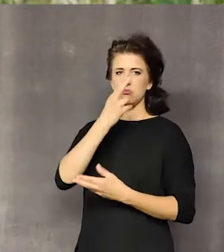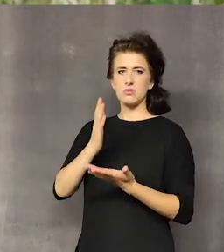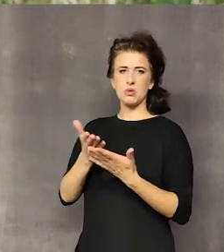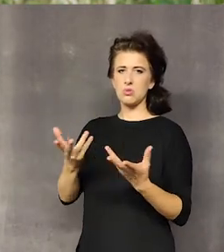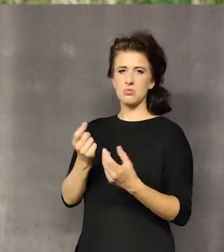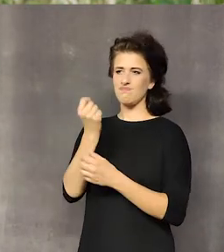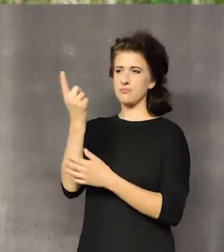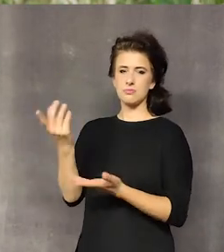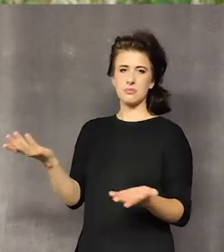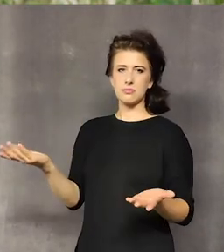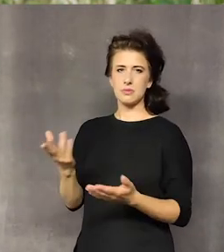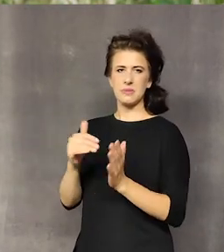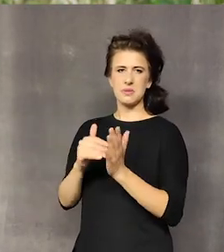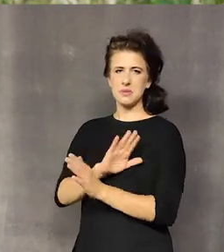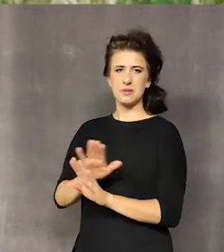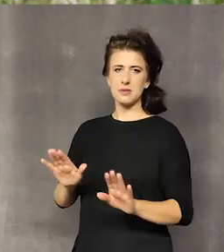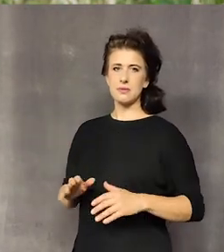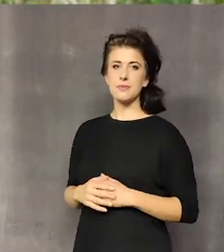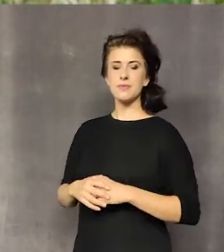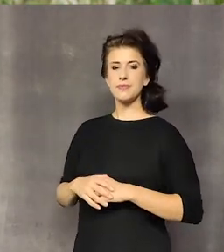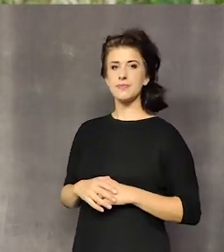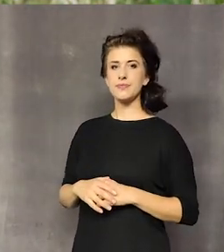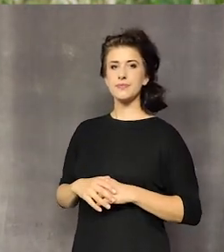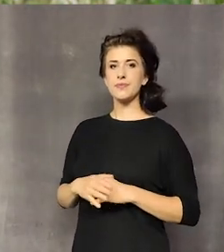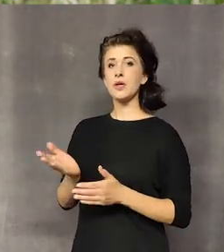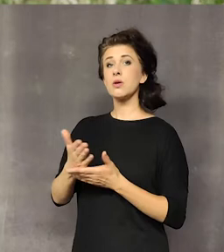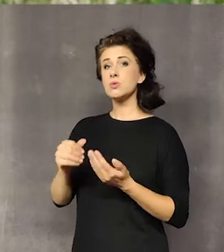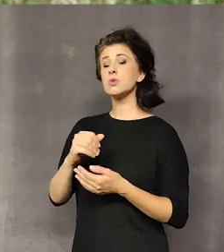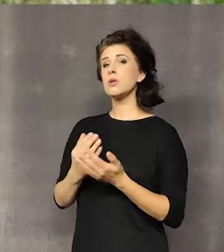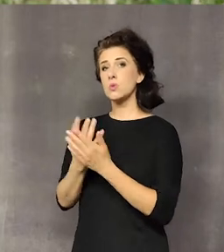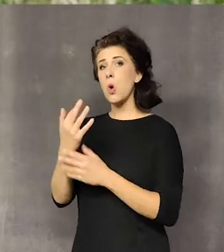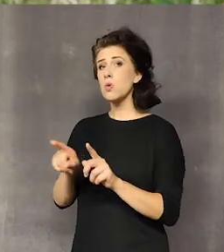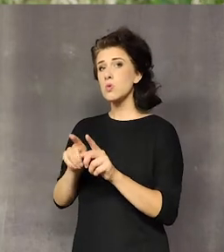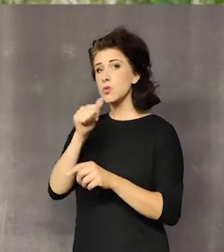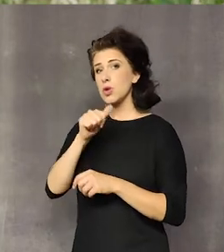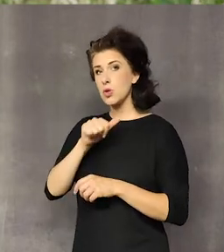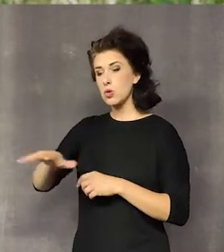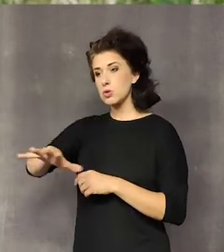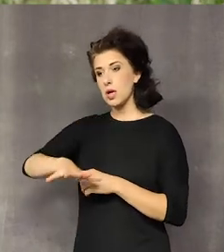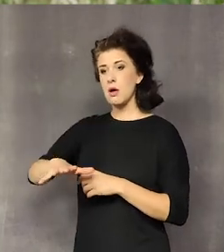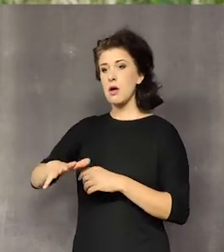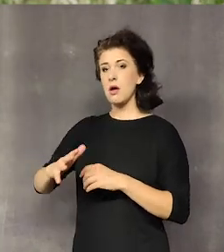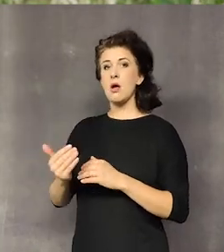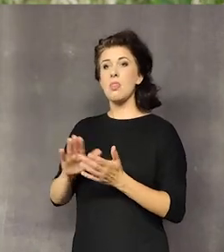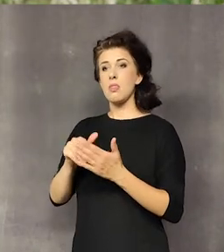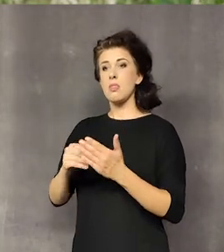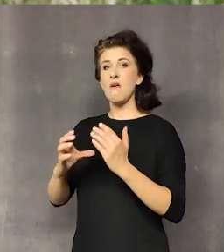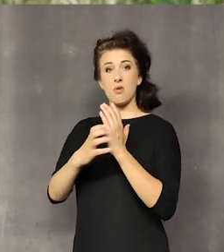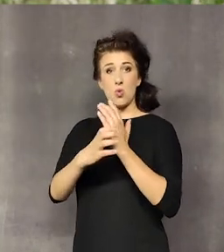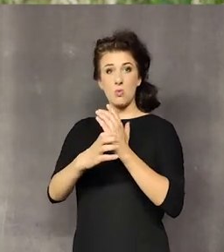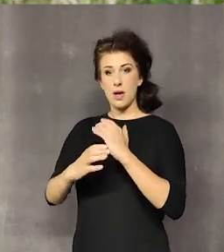szczarnieje. Będzie towar do wyrzucenia. Większość roślin zielnych nie możemy jeszcze jedną rzecz, nie możemy układać grubymi warstwami.